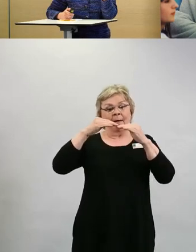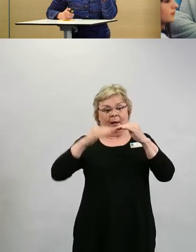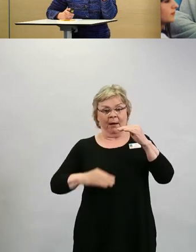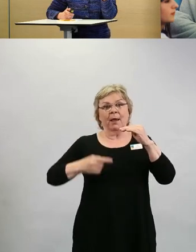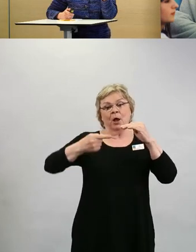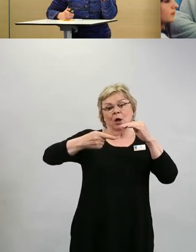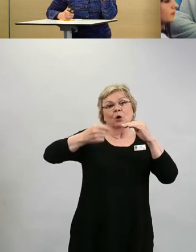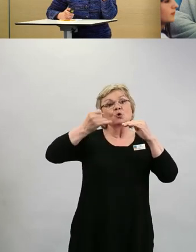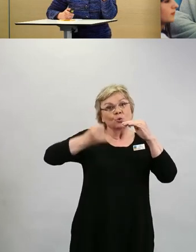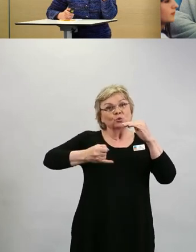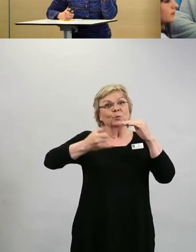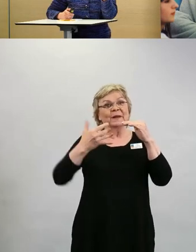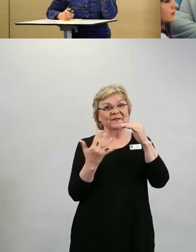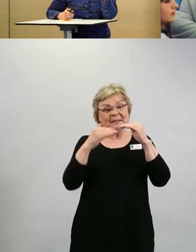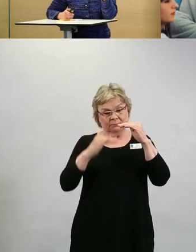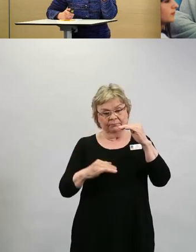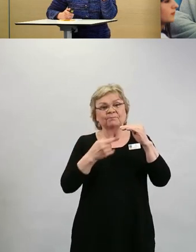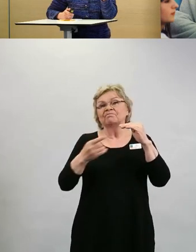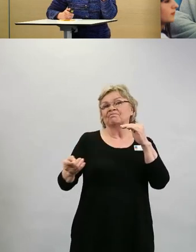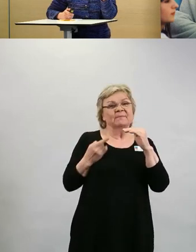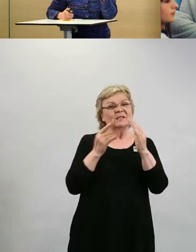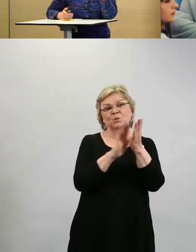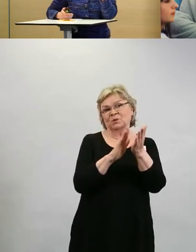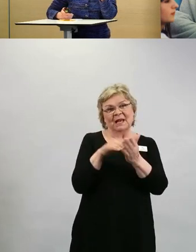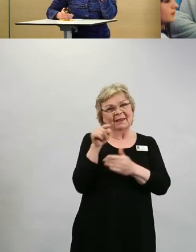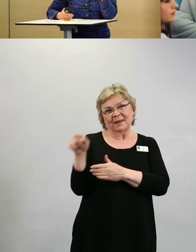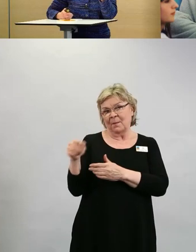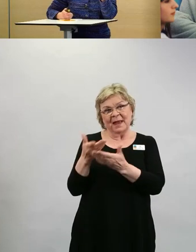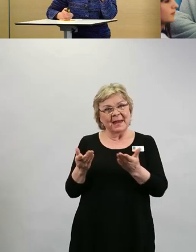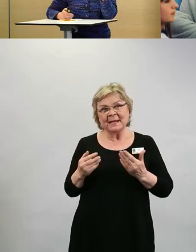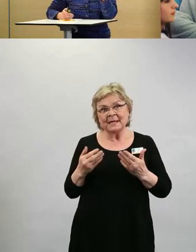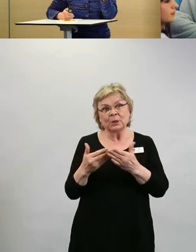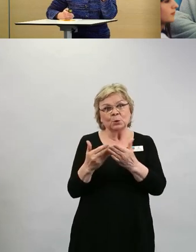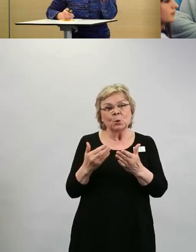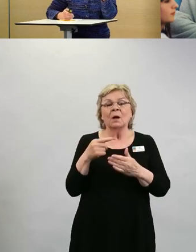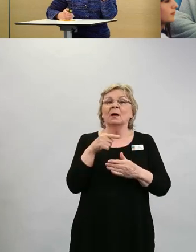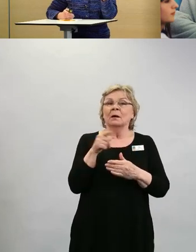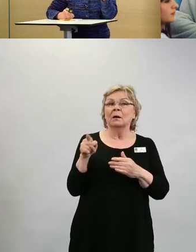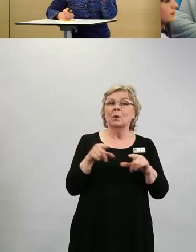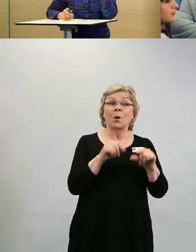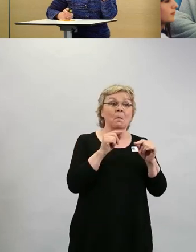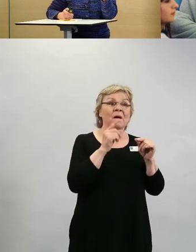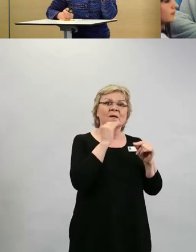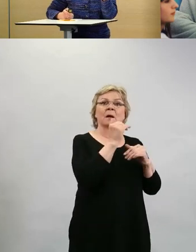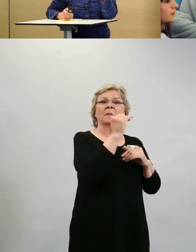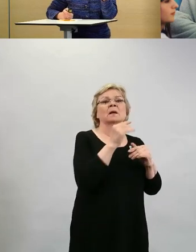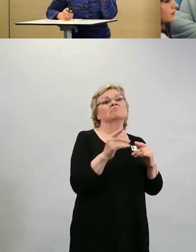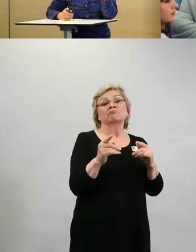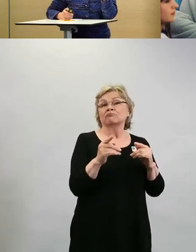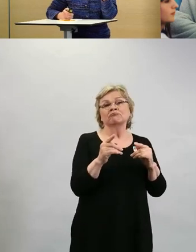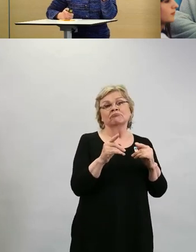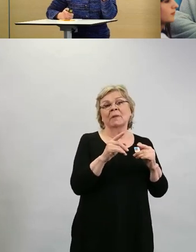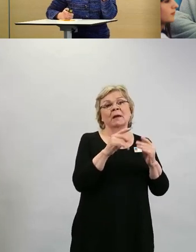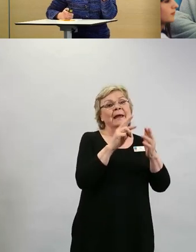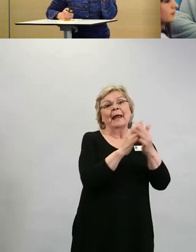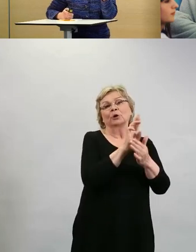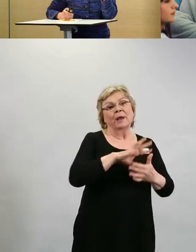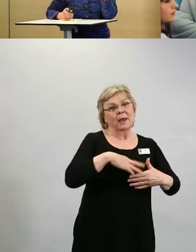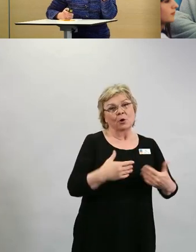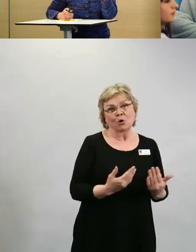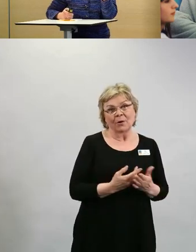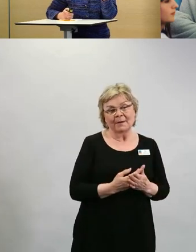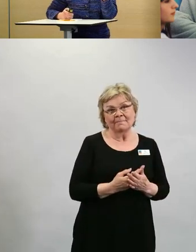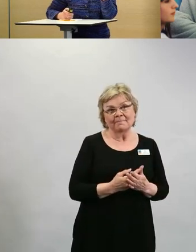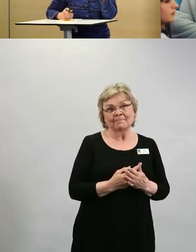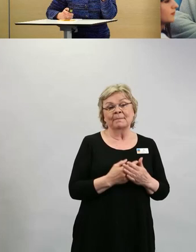65-vuotiaille, joilla on paljon vähemmän nähty näitä reaktioita ja joilla sitten myöskin